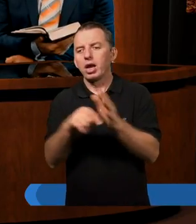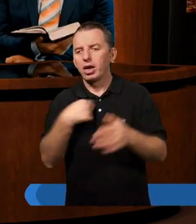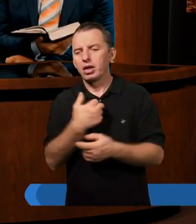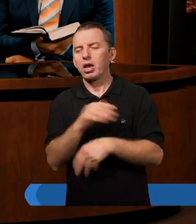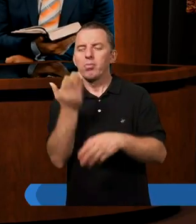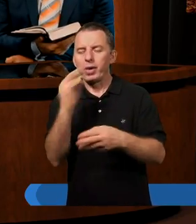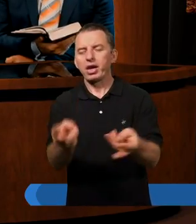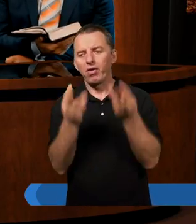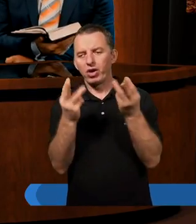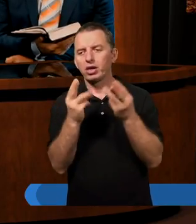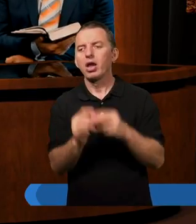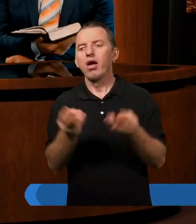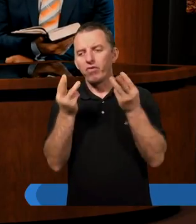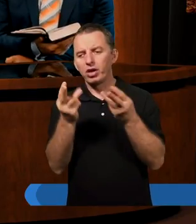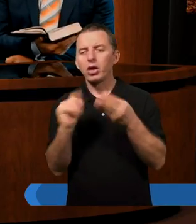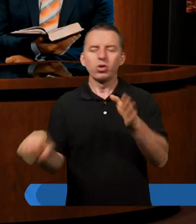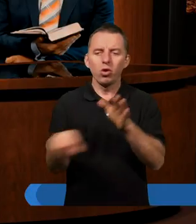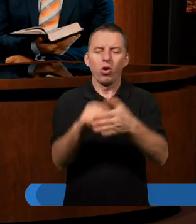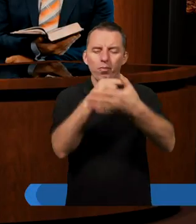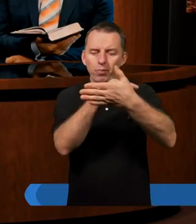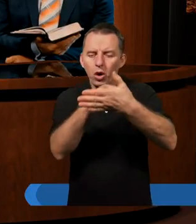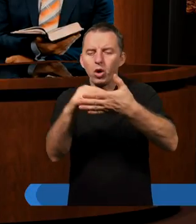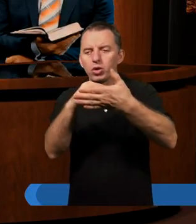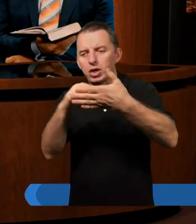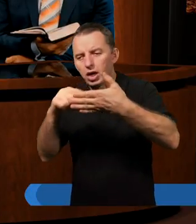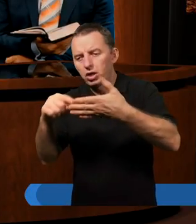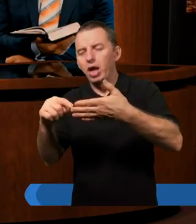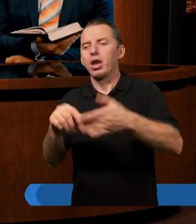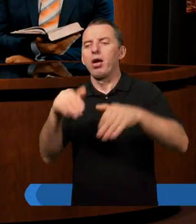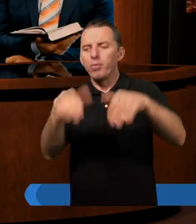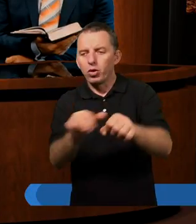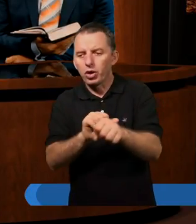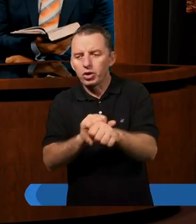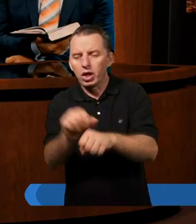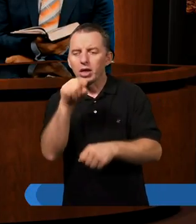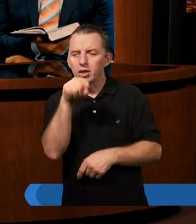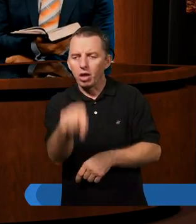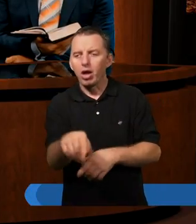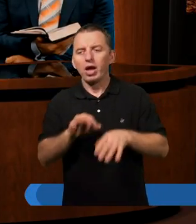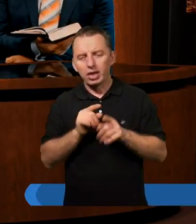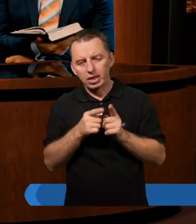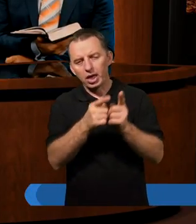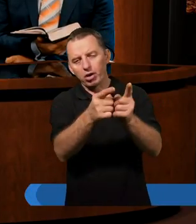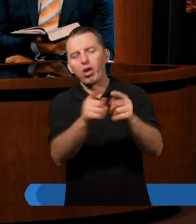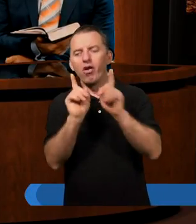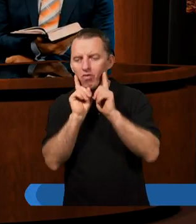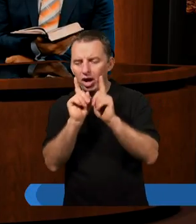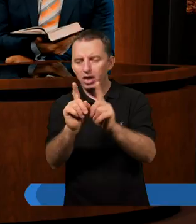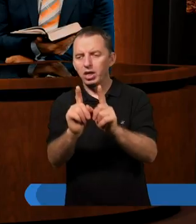ważna i równie jest ważna do podkreślania. Bo może już nie pójdziemy w tym kierunku, że faktycznie